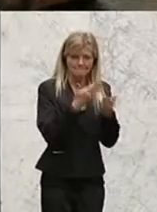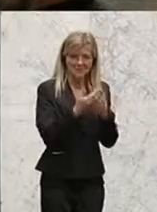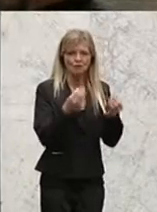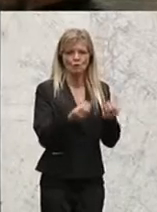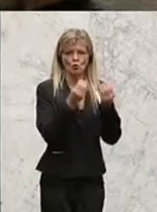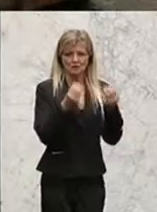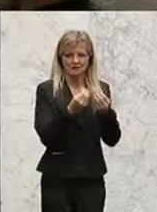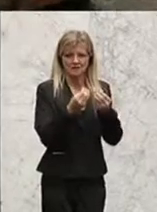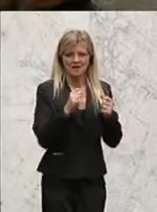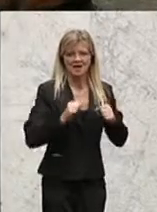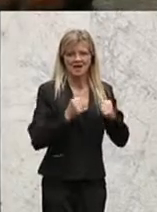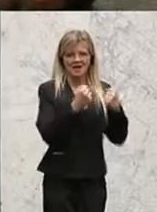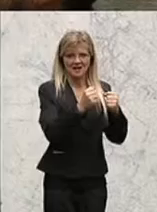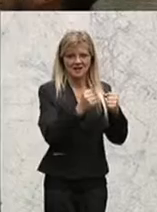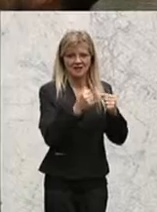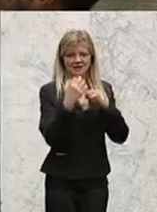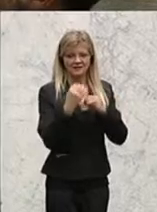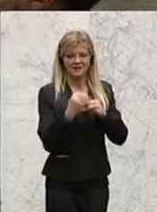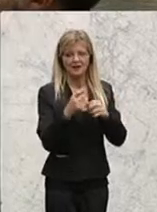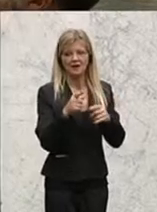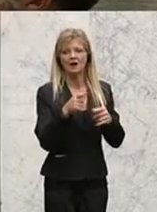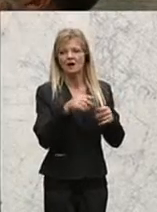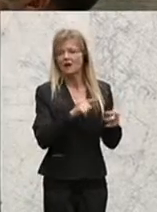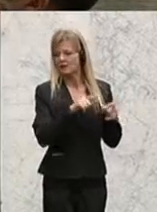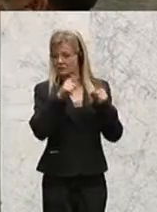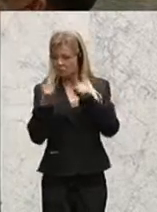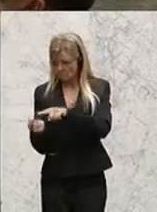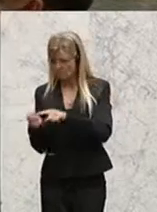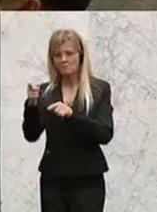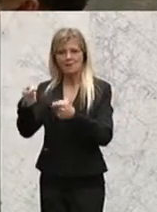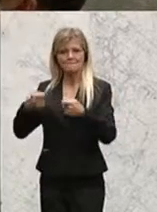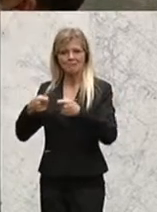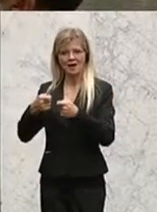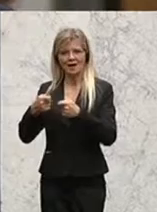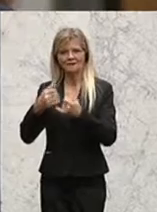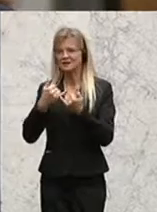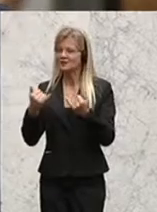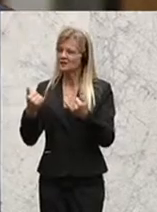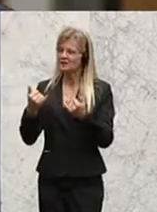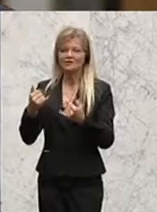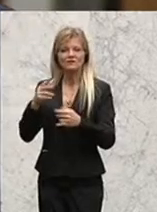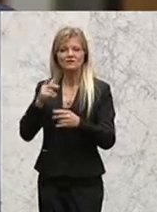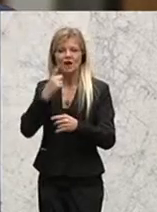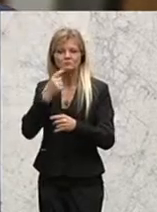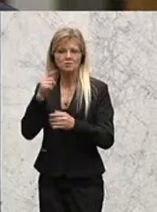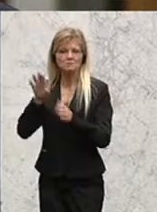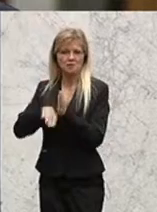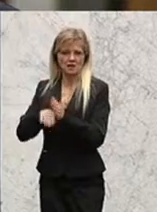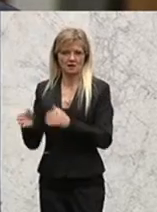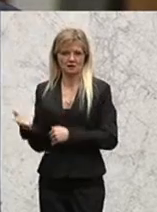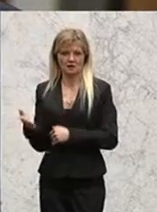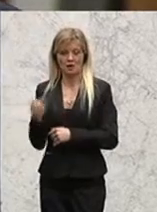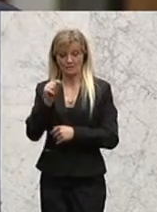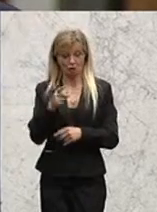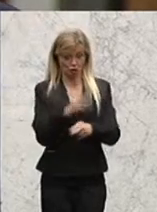Energieträger am Markt künstlich billig zu halten. Das heißt, Staaten investieren, um den Preis